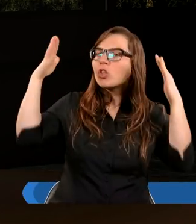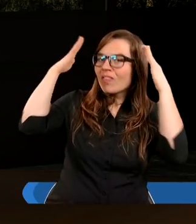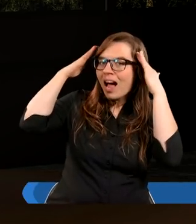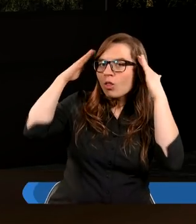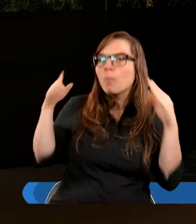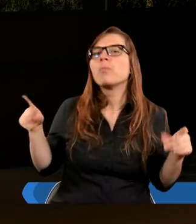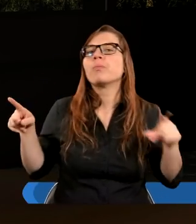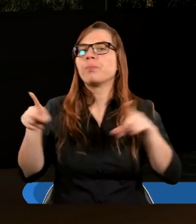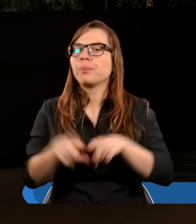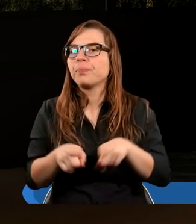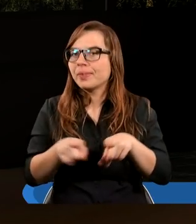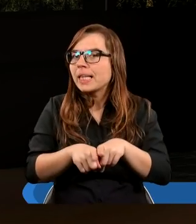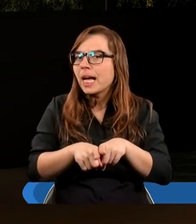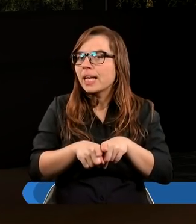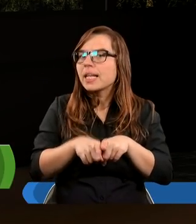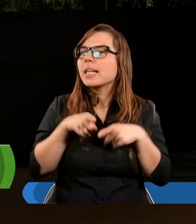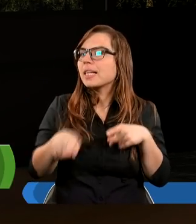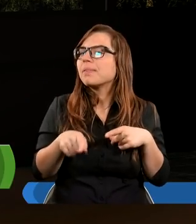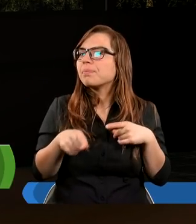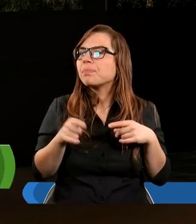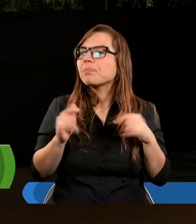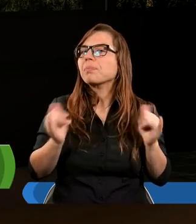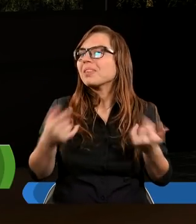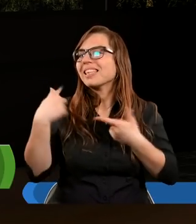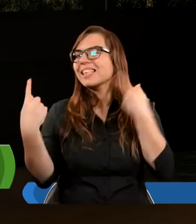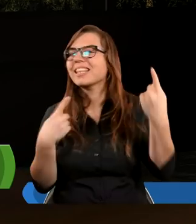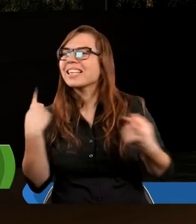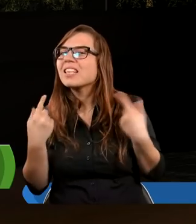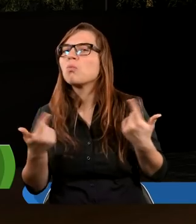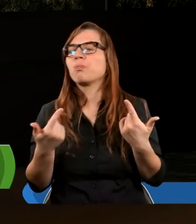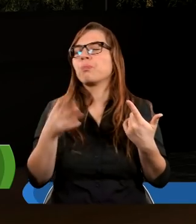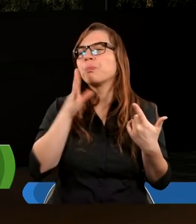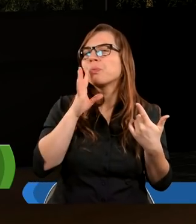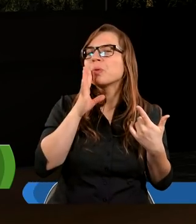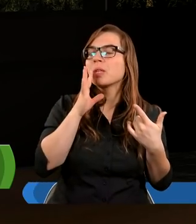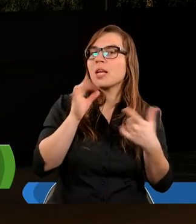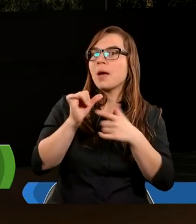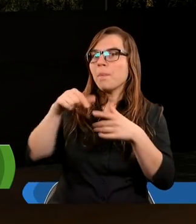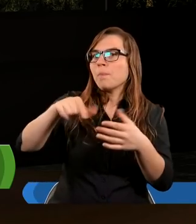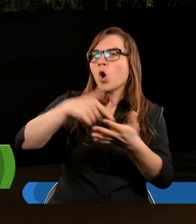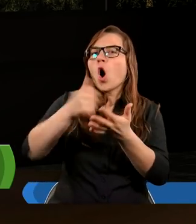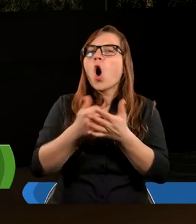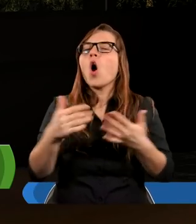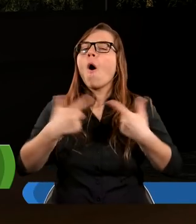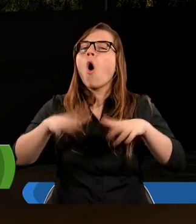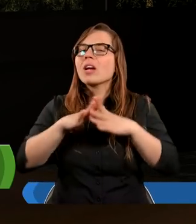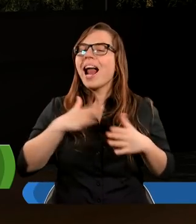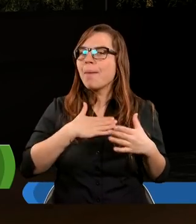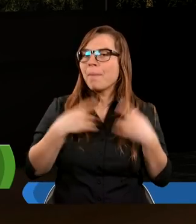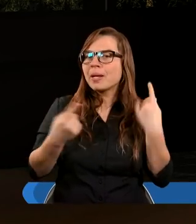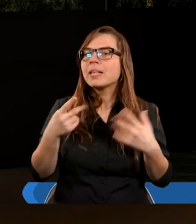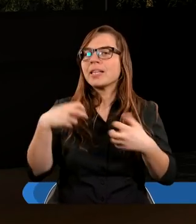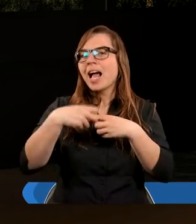tego, w jakiej sytuacji jesteśmy będąc w Kościele, uczy nas